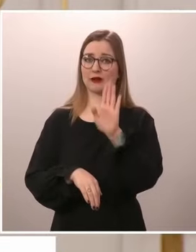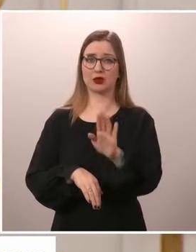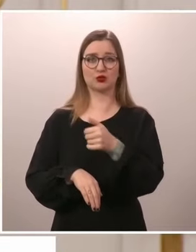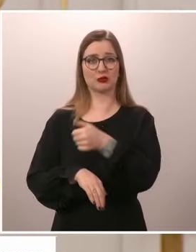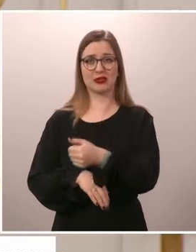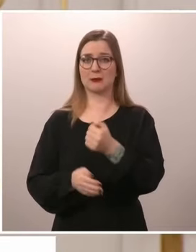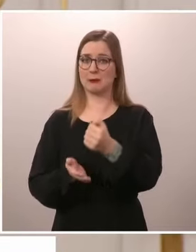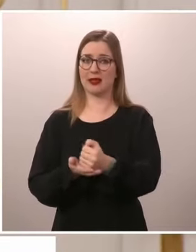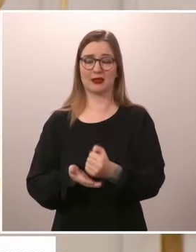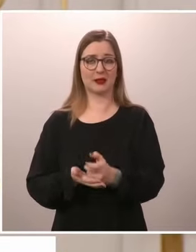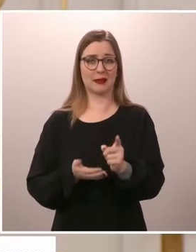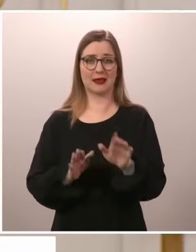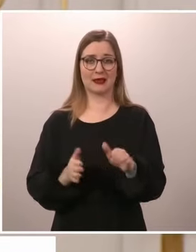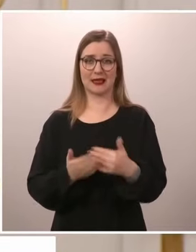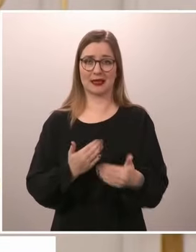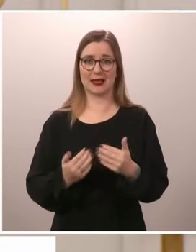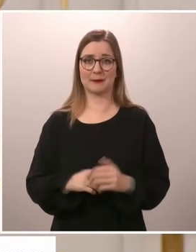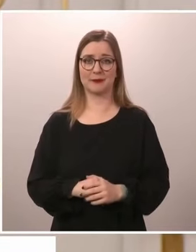tehdä.